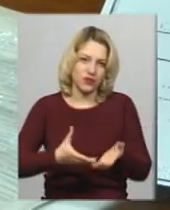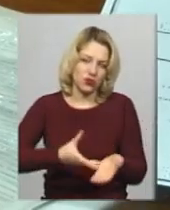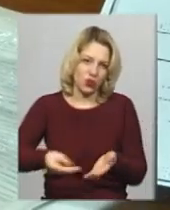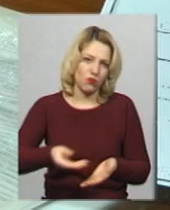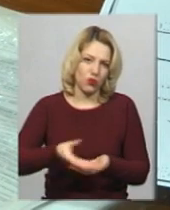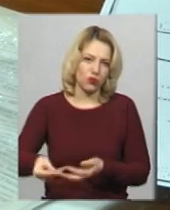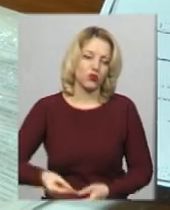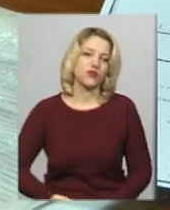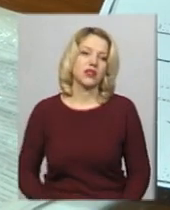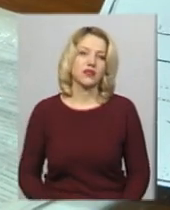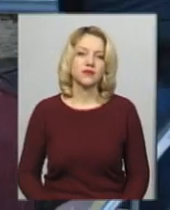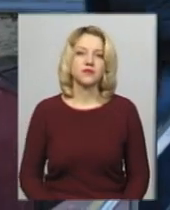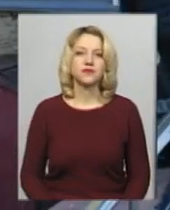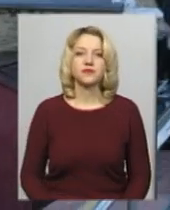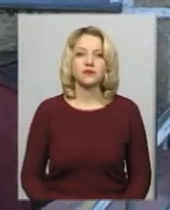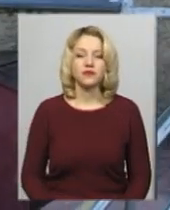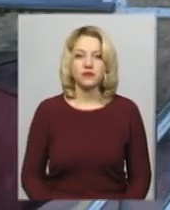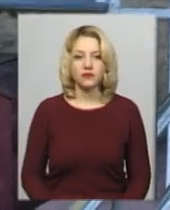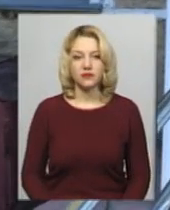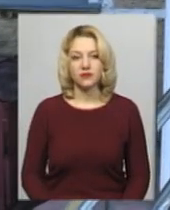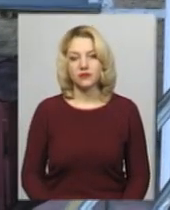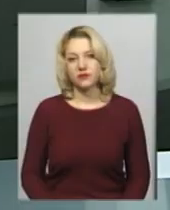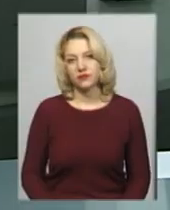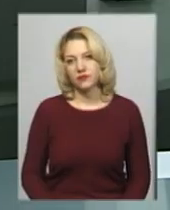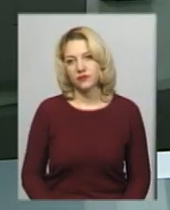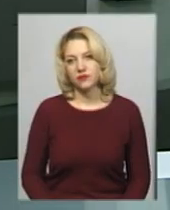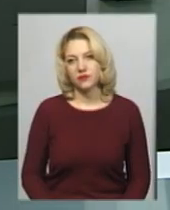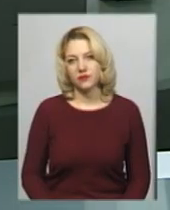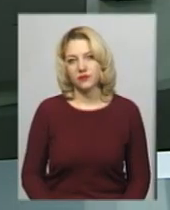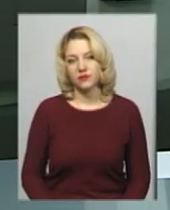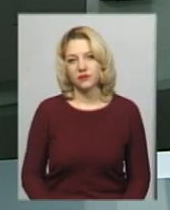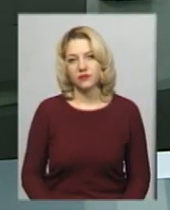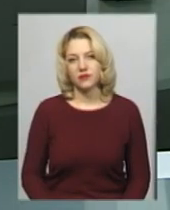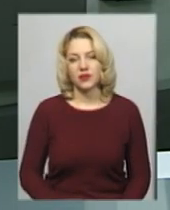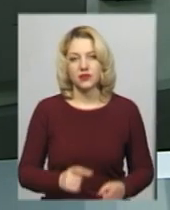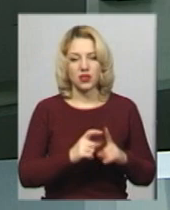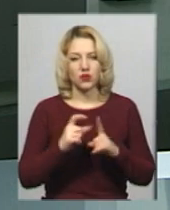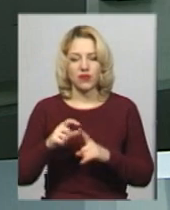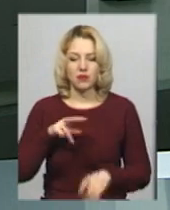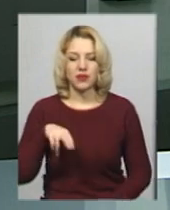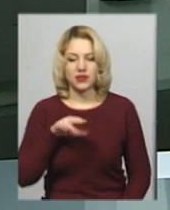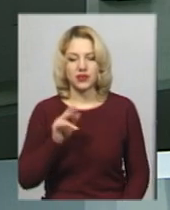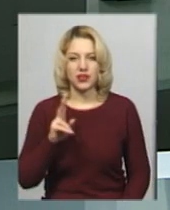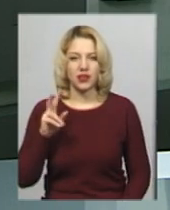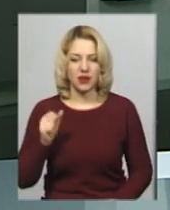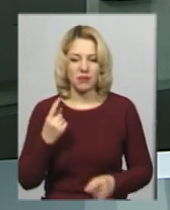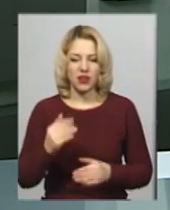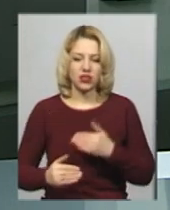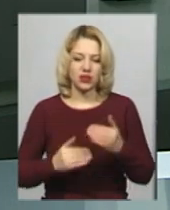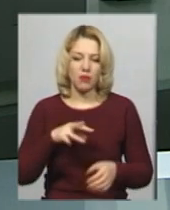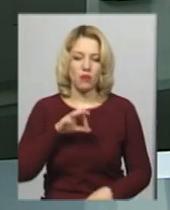Зелінська, Дем'ян Цихольник, Юрій Чорний. Новини. Поділля. Центр. За словами Миколи Дідека, перший етап